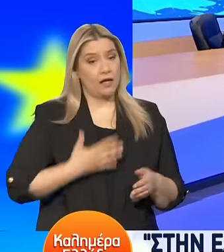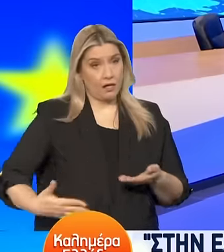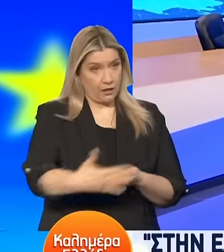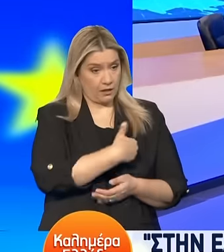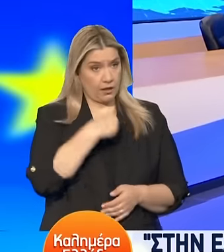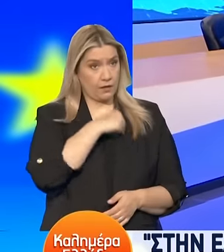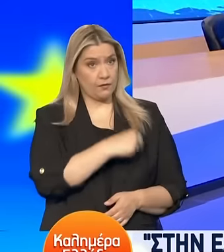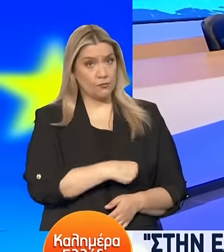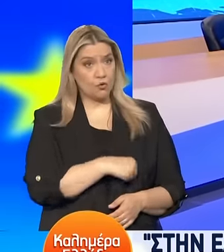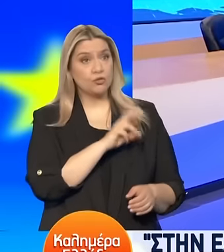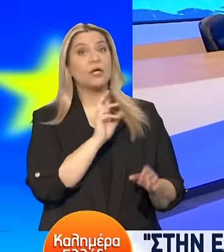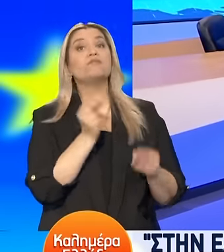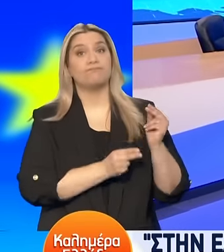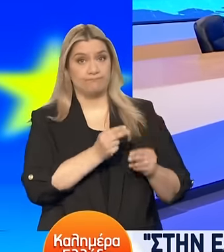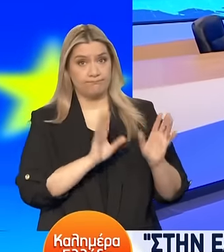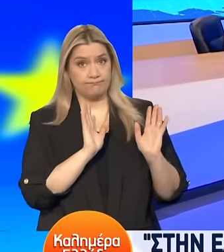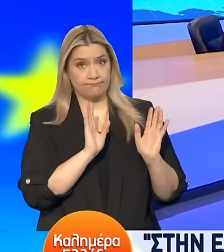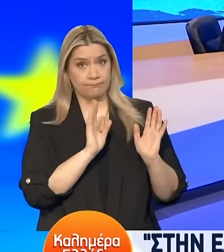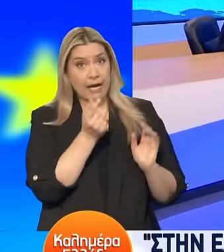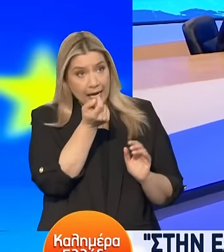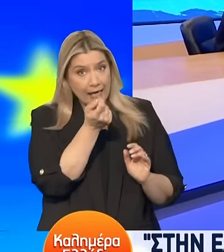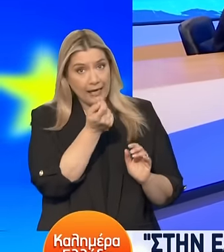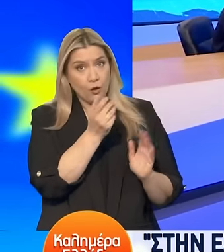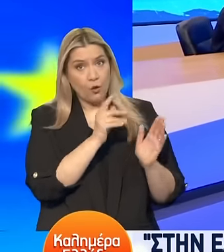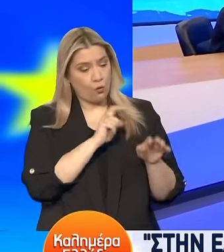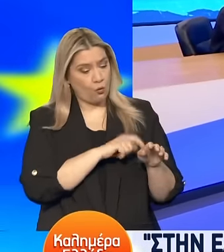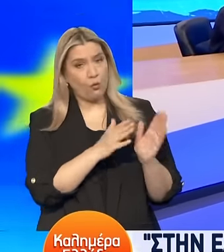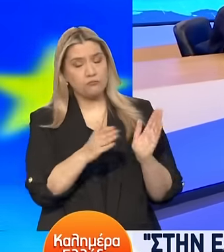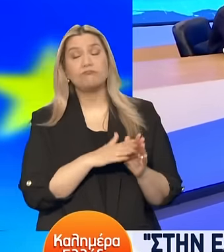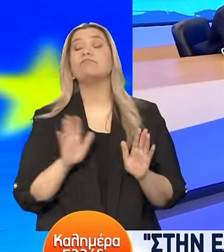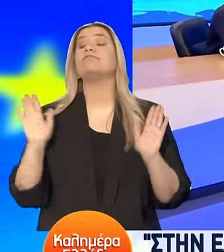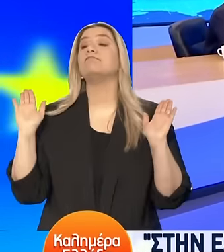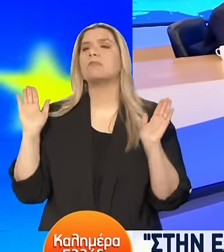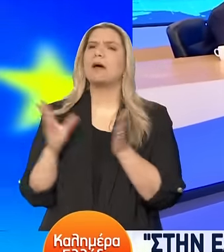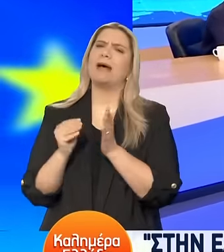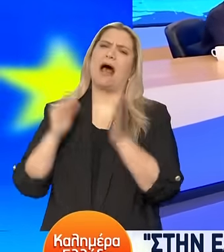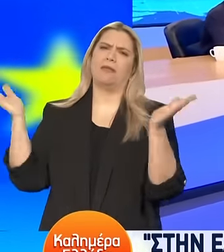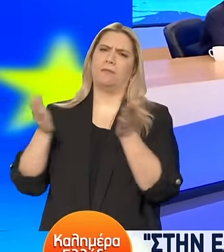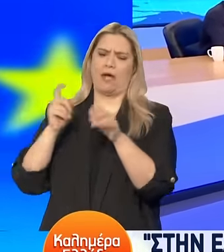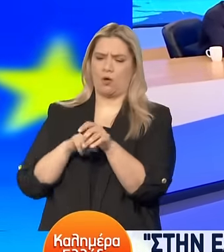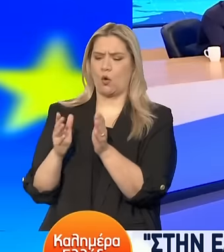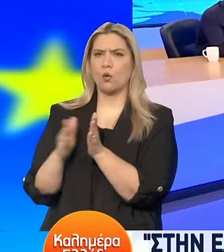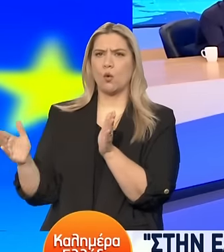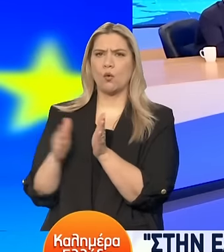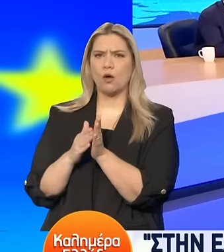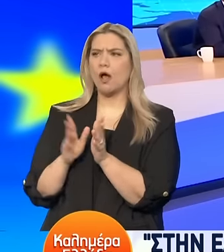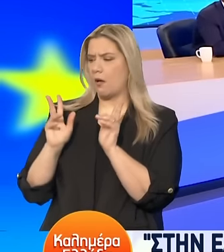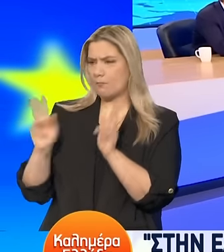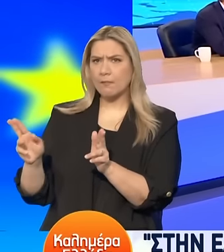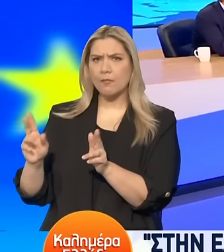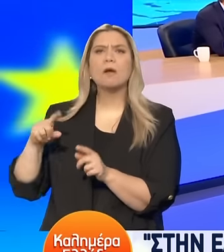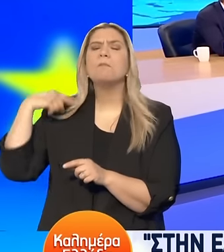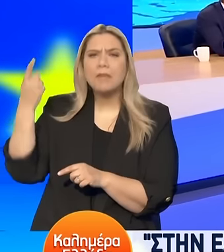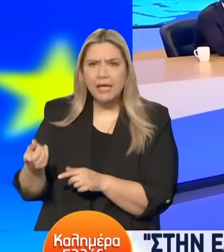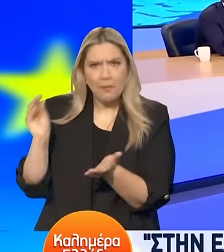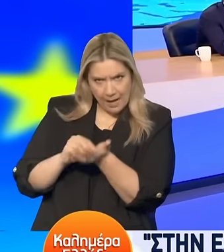χρονικό διάστημα να εφαρμοστεί. δεν βγαίνει και να σας πω και όλα. Πείτε ότι το εφαρμόζουμε για μικρό χρονικό διάστημα. Μετά δεν πρέπει να αυξηθούν πάλι οι τιμές. Για